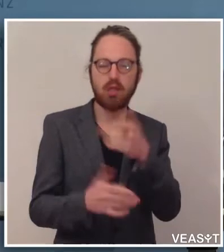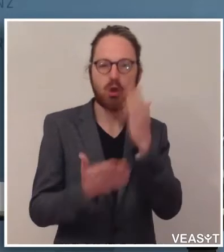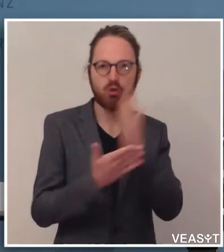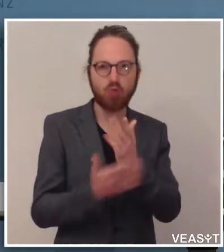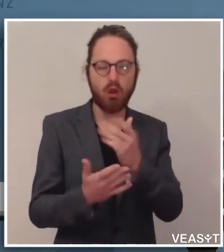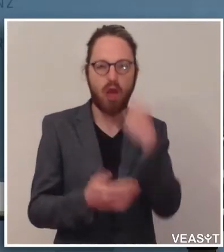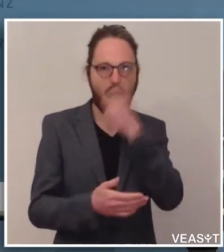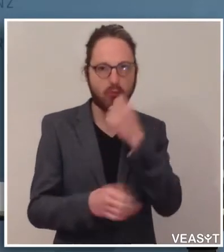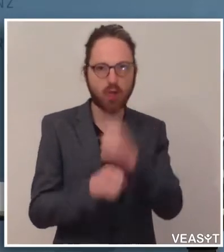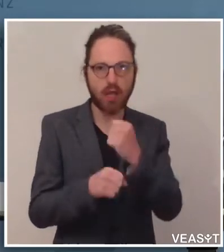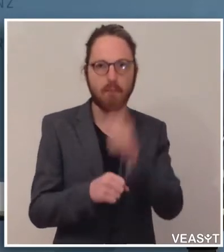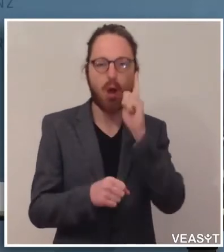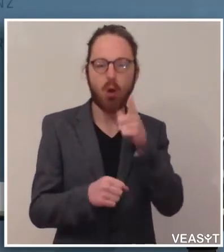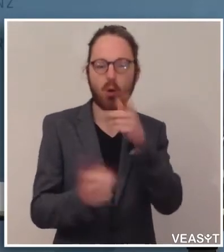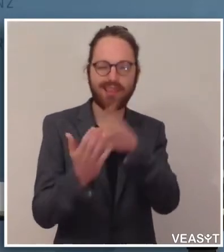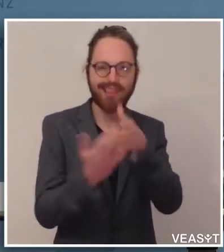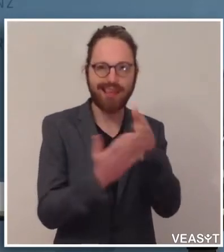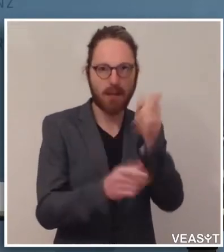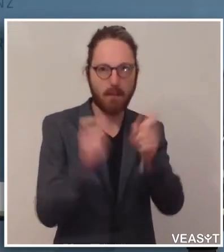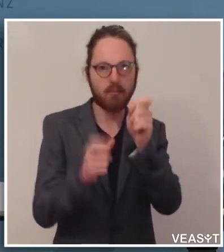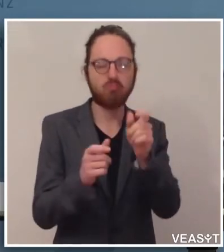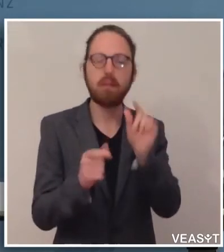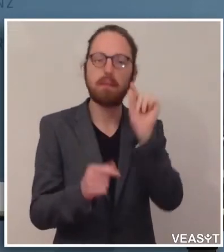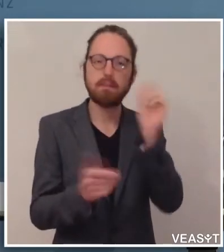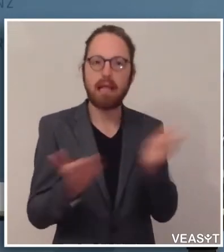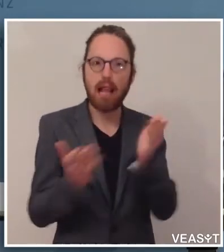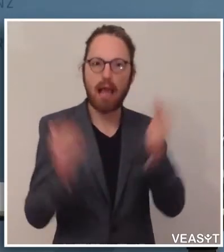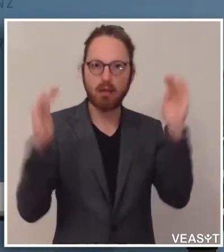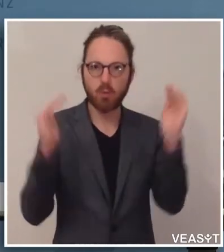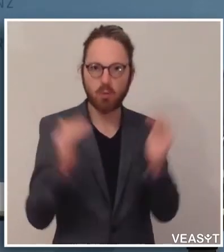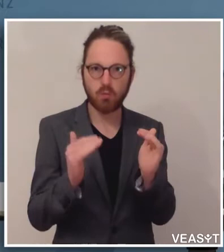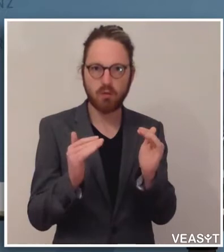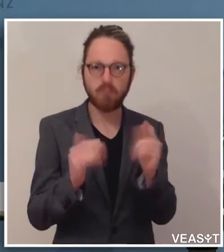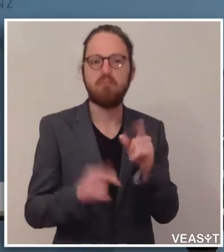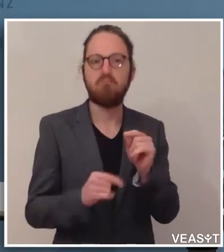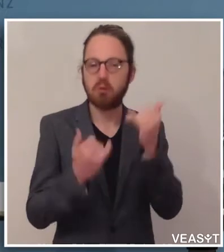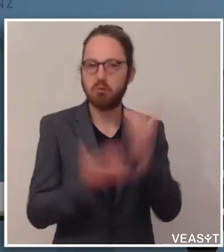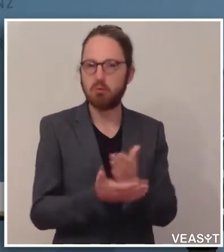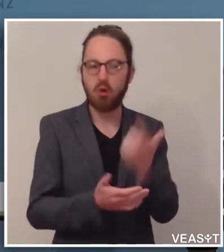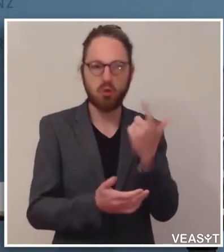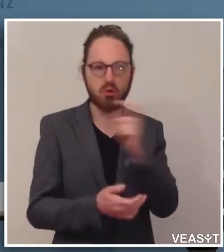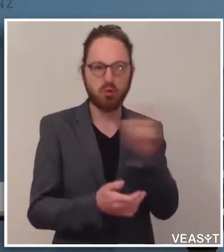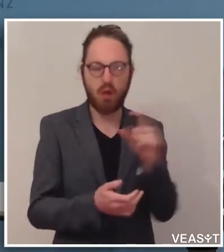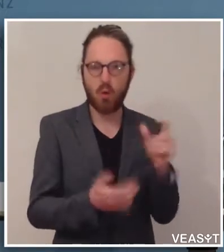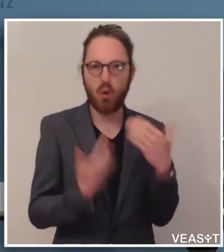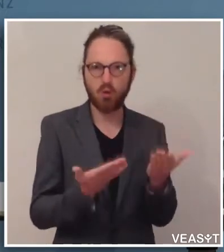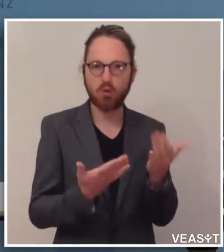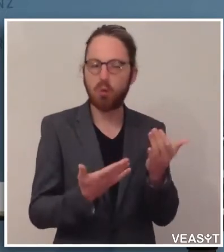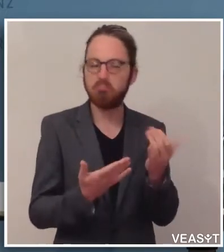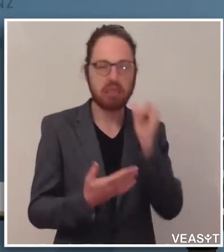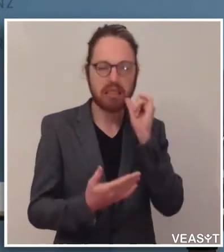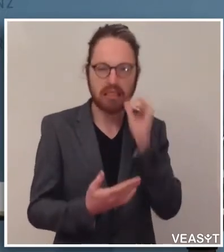getesteten Personen, ist wiederum leicht zurückgegangen. Das hält jetzt seit mittlerweile zwei Wochen an, dass jeden Tag dieser